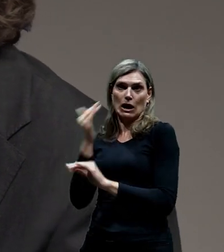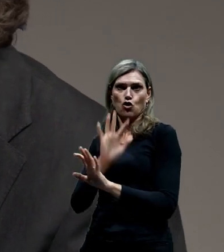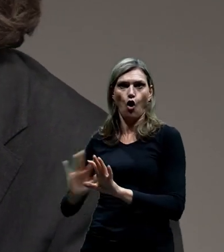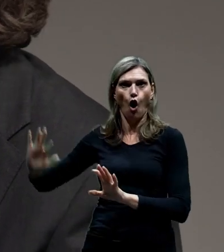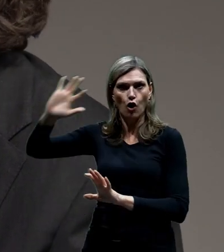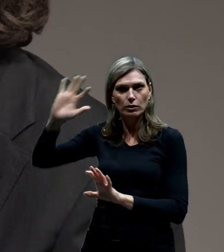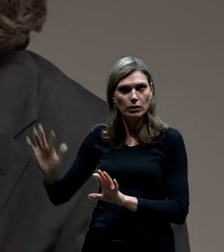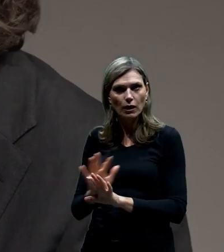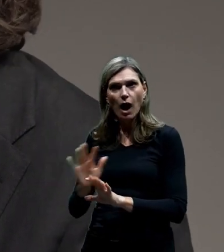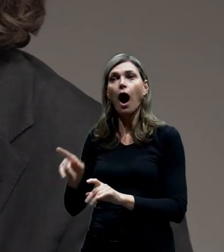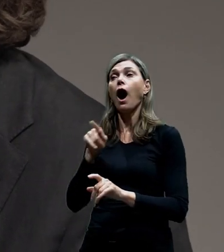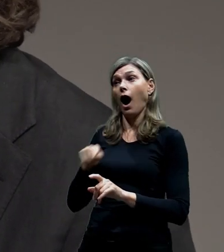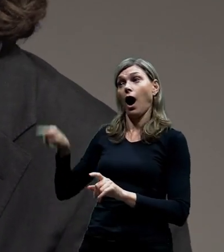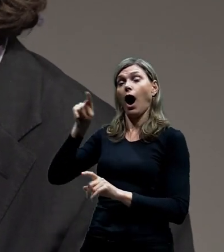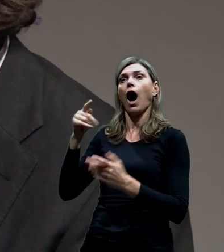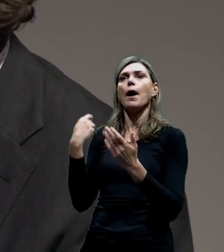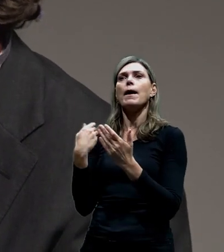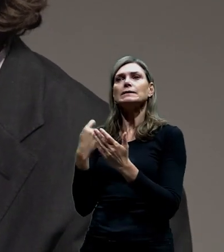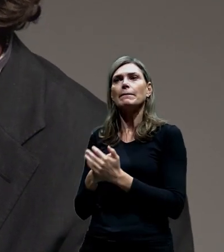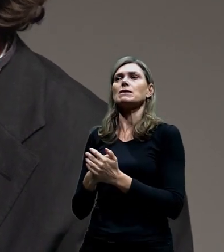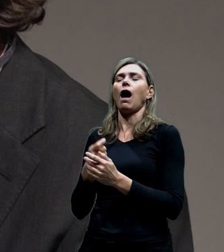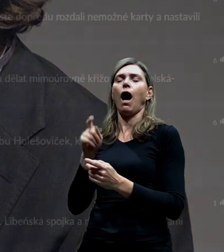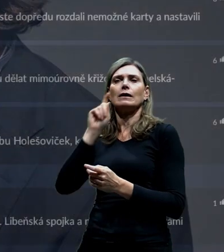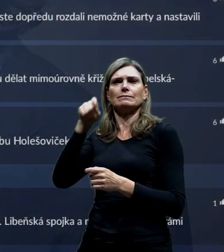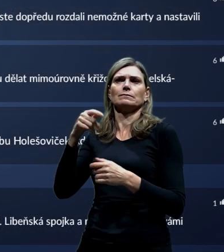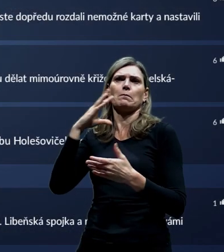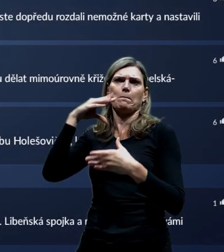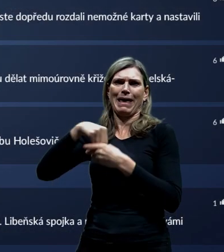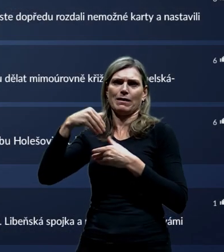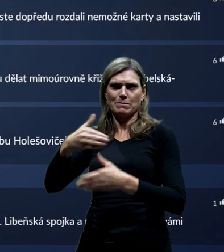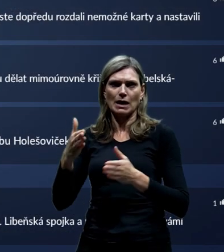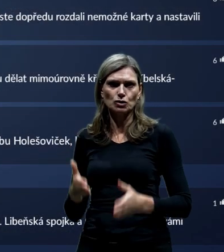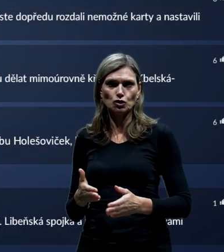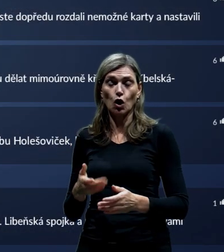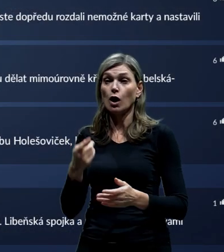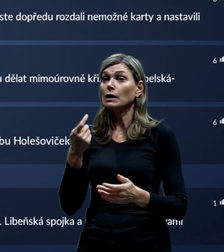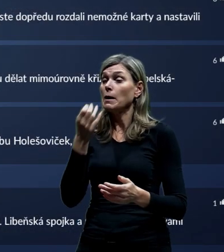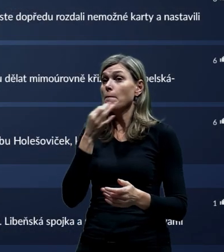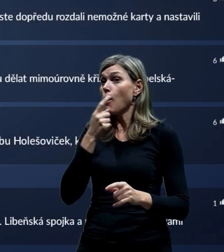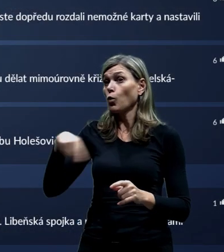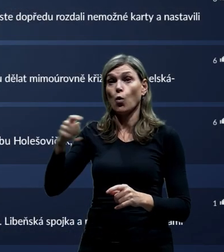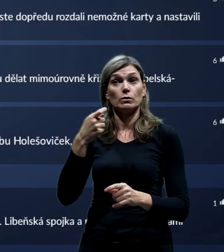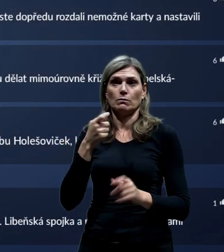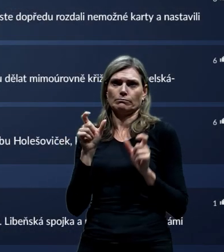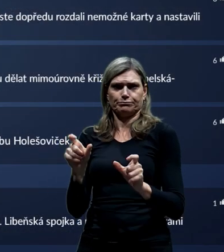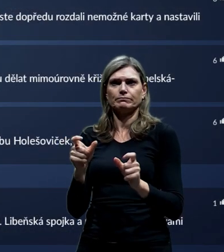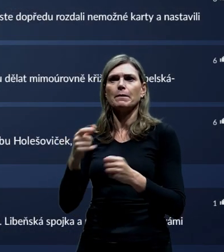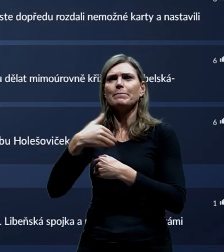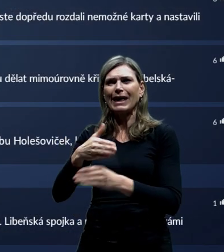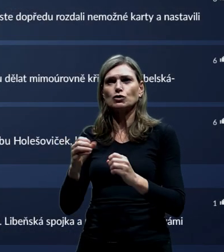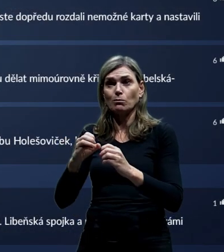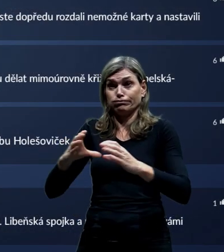významným zdrojem toho bydlení ve městě. Jo, jestli nechceme, aby jsme se rozrůstali dál do té krajiny, chceme